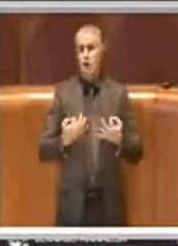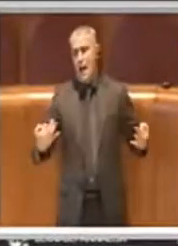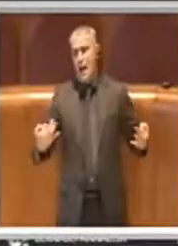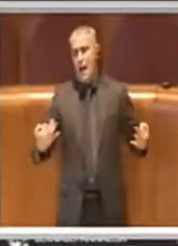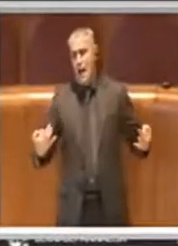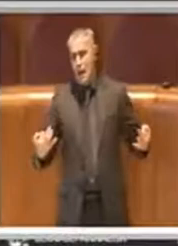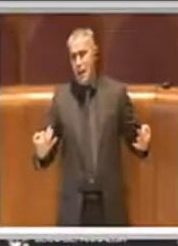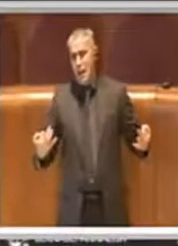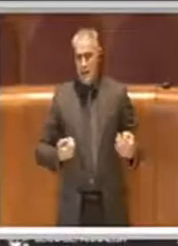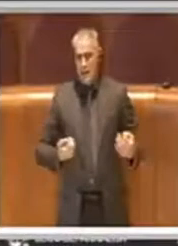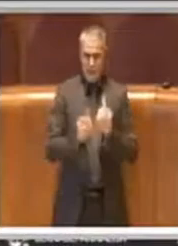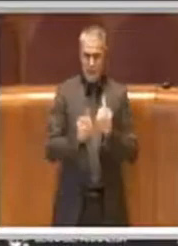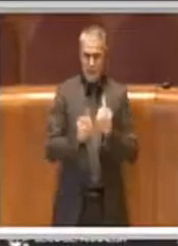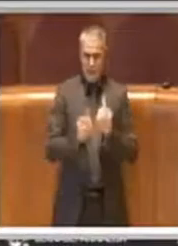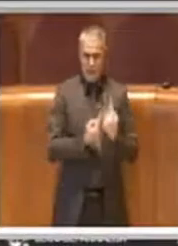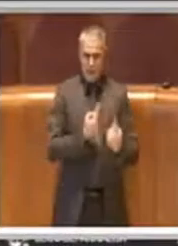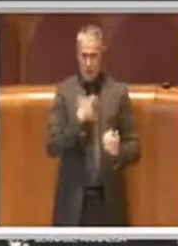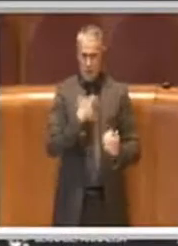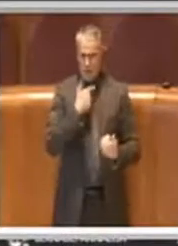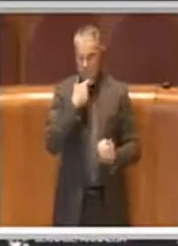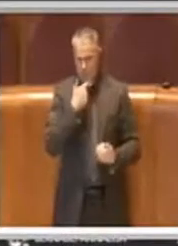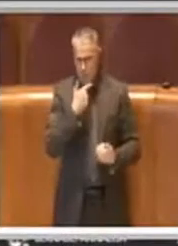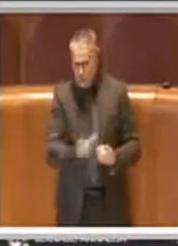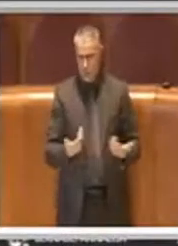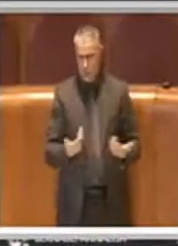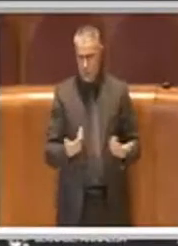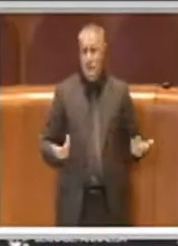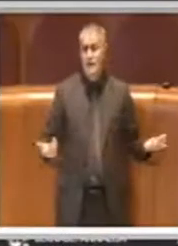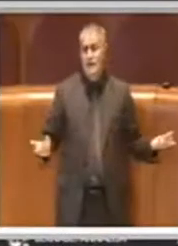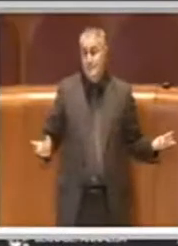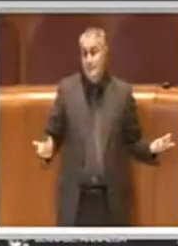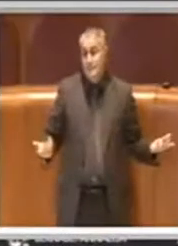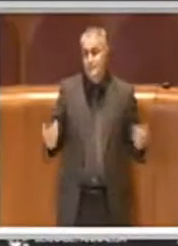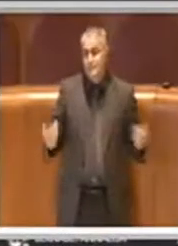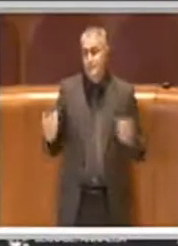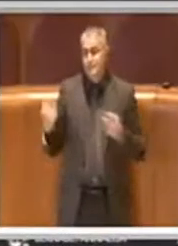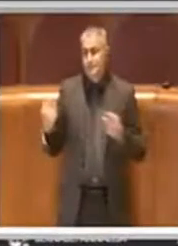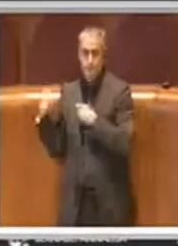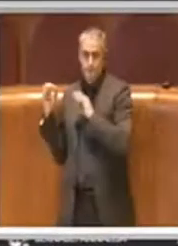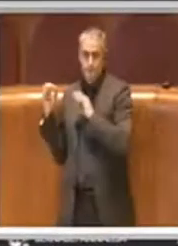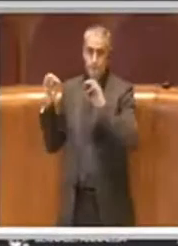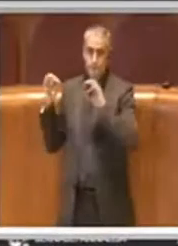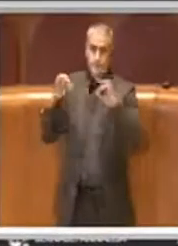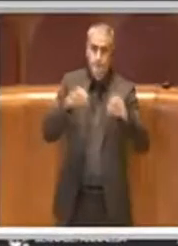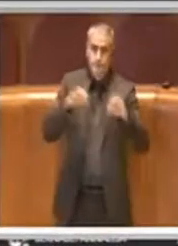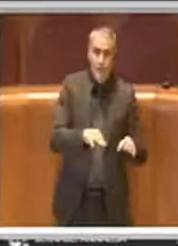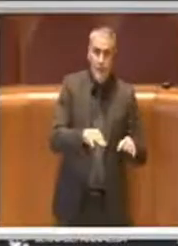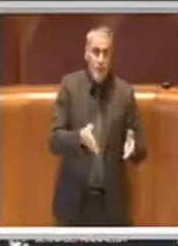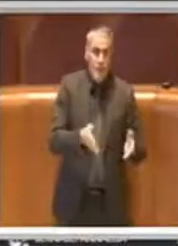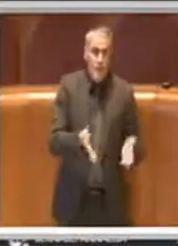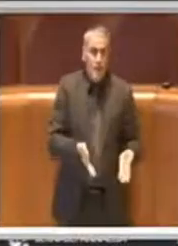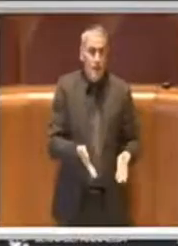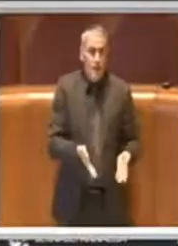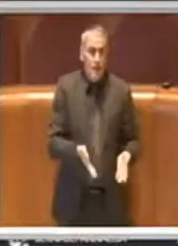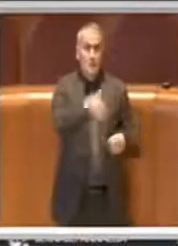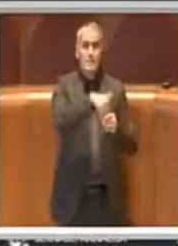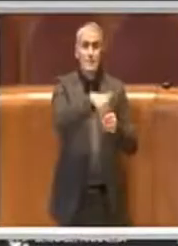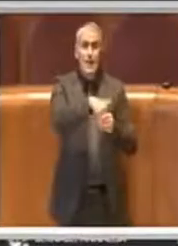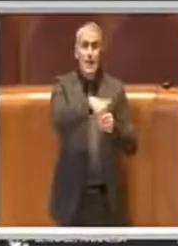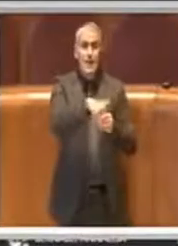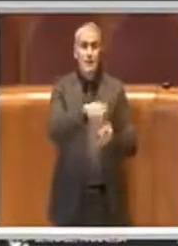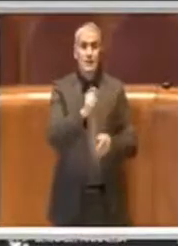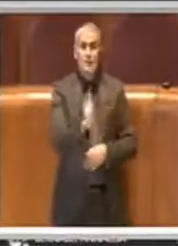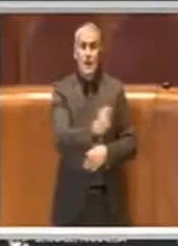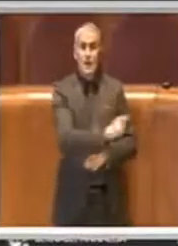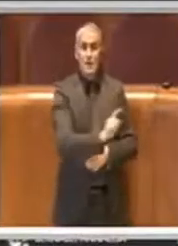assolutamente incresciosa in cui addirittura siamo arrivati anche al non pagamento degli stipendi.